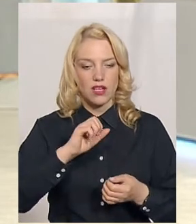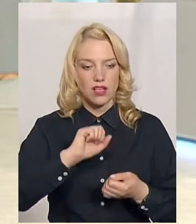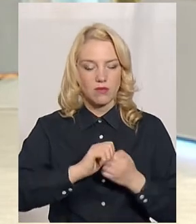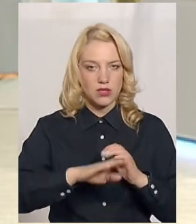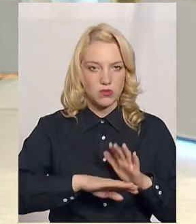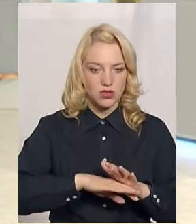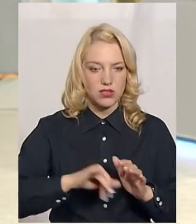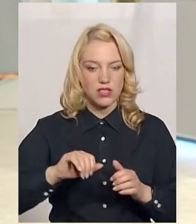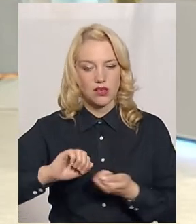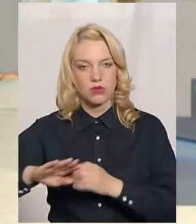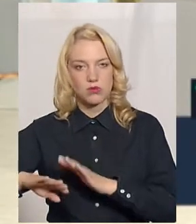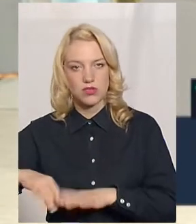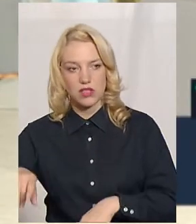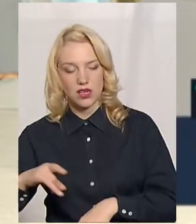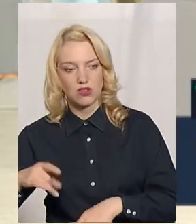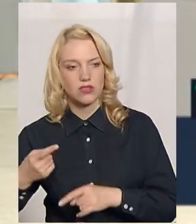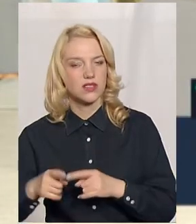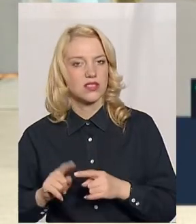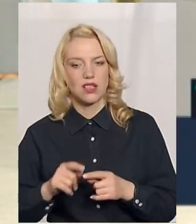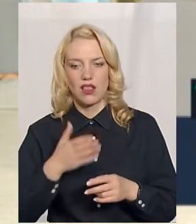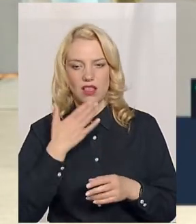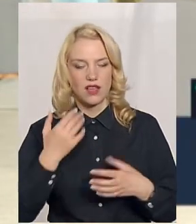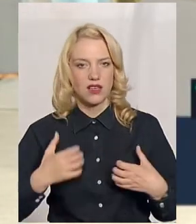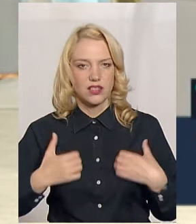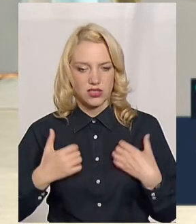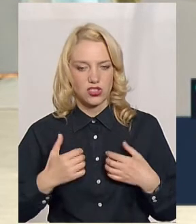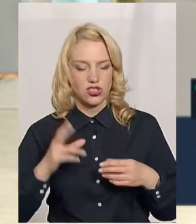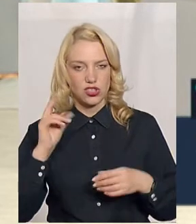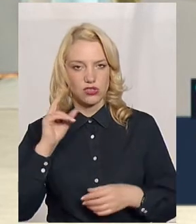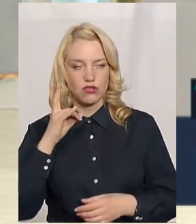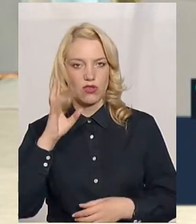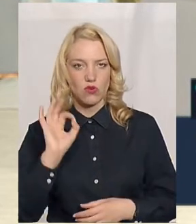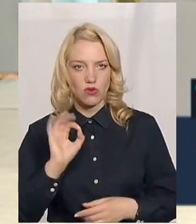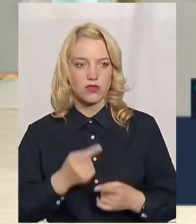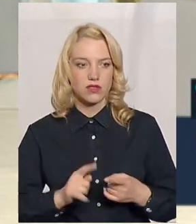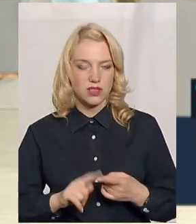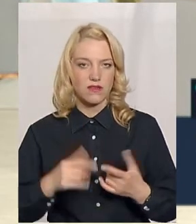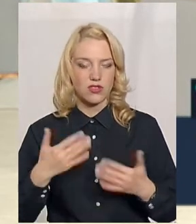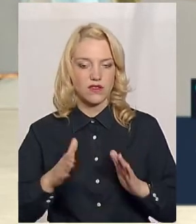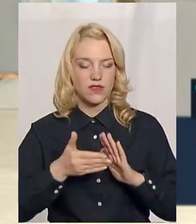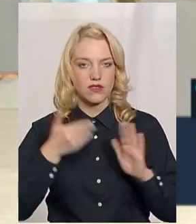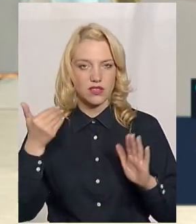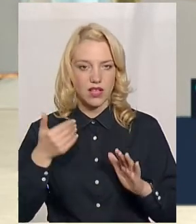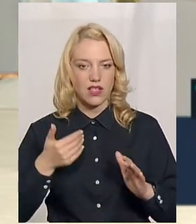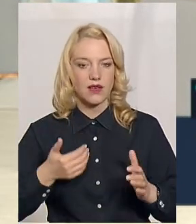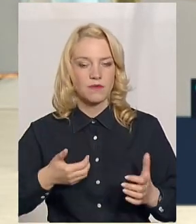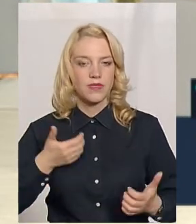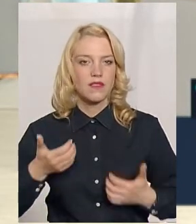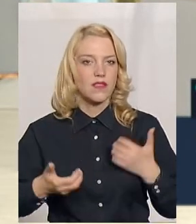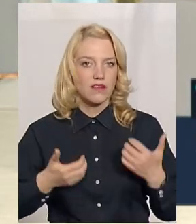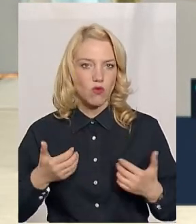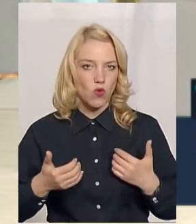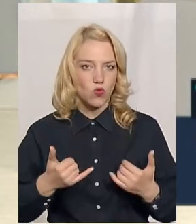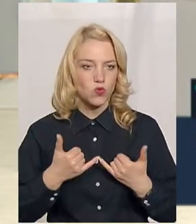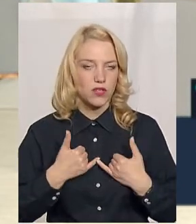І це не критичне число, але це вже в принципі визиває певну тривогу в нас, тому